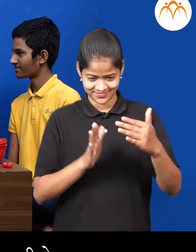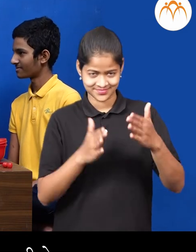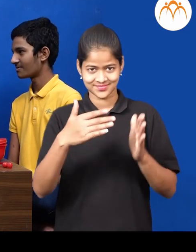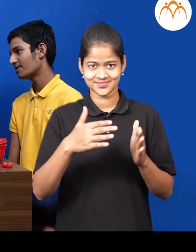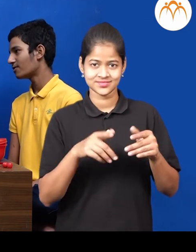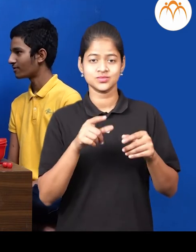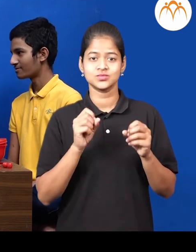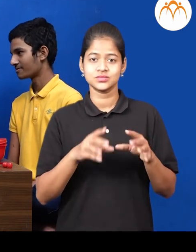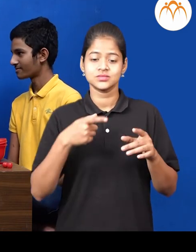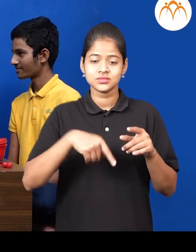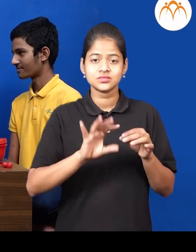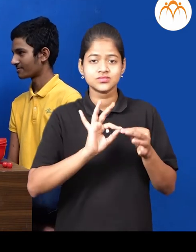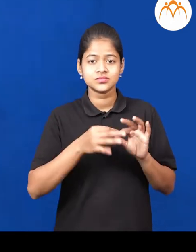ठेवा